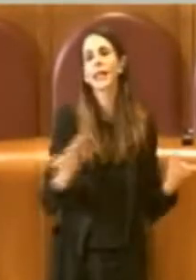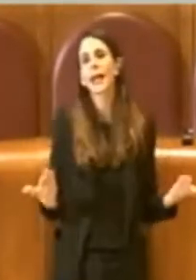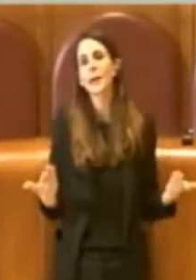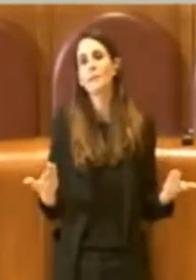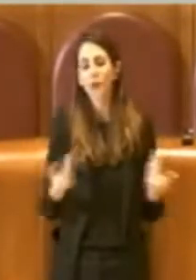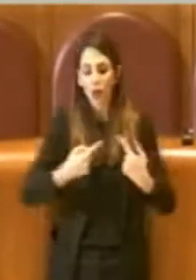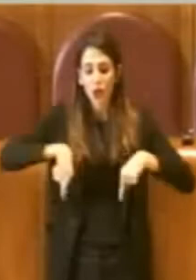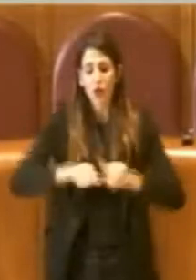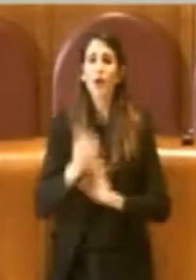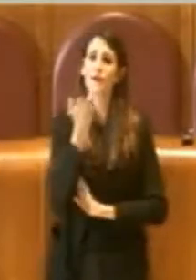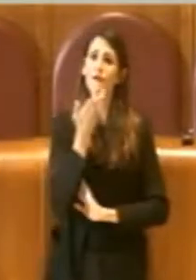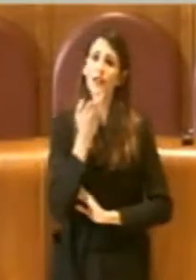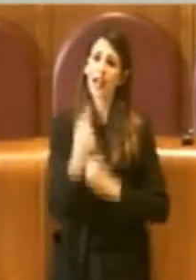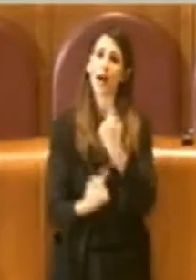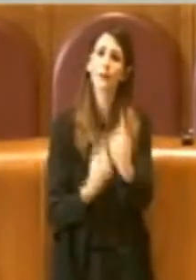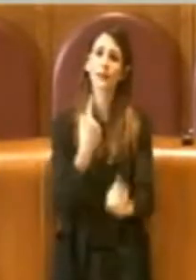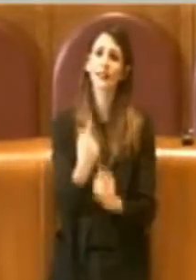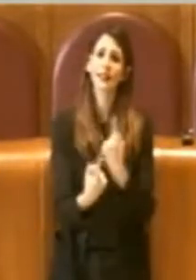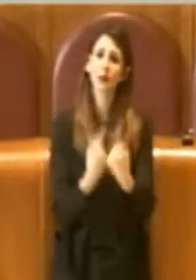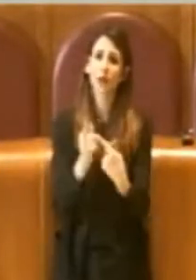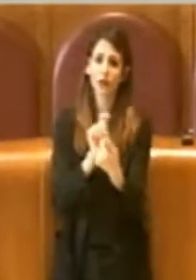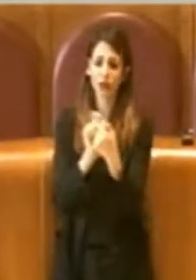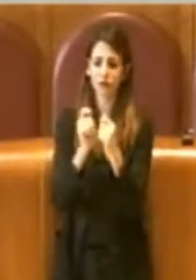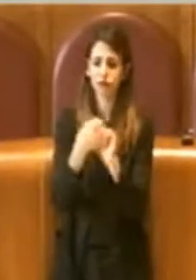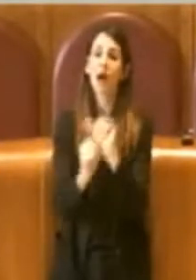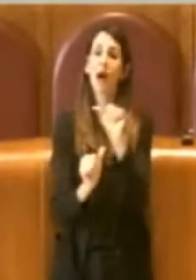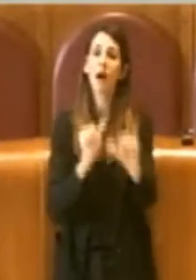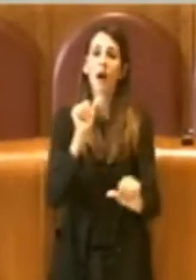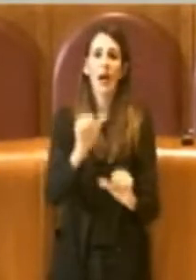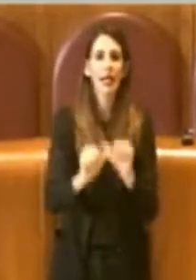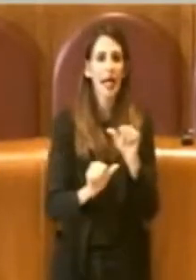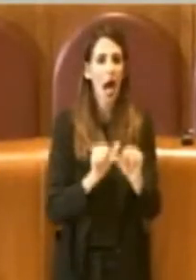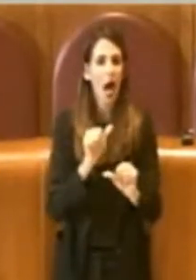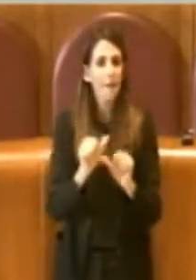cose, lo ricordo, non è che le abbiamo